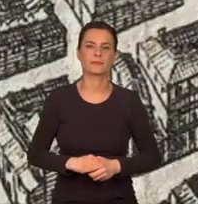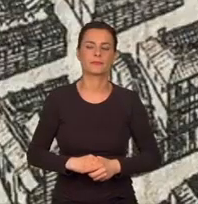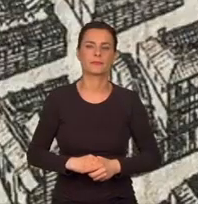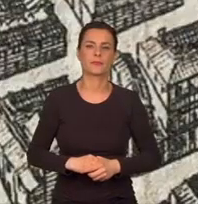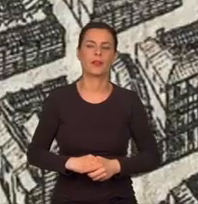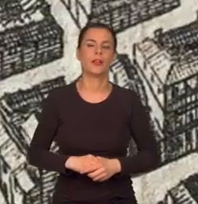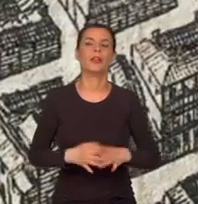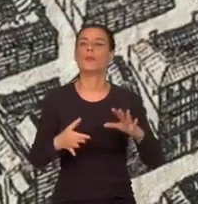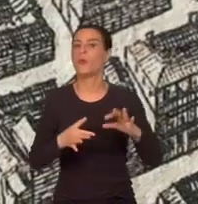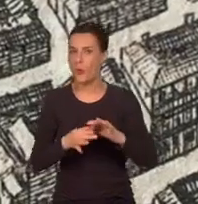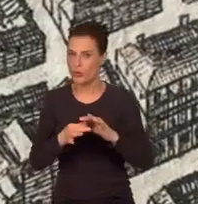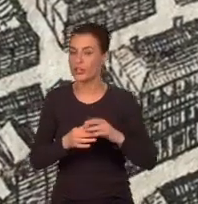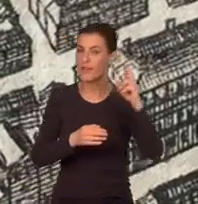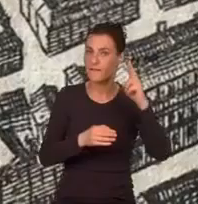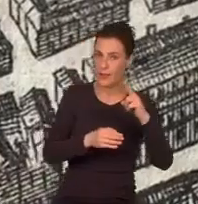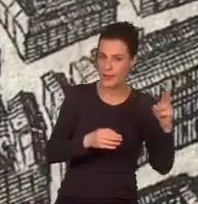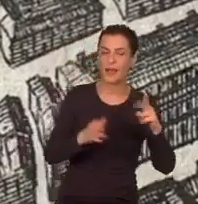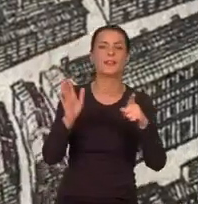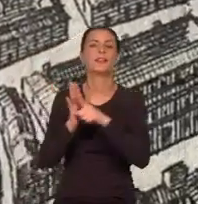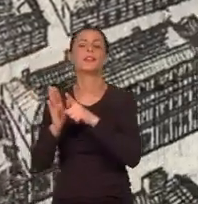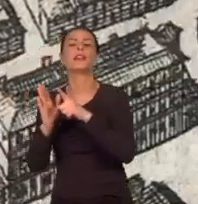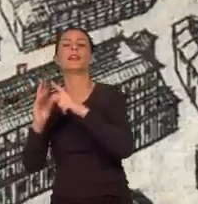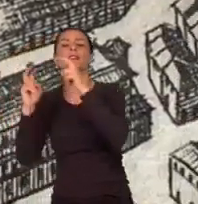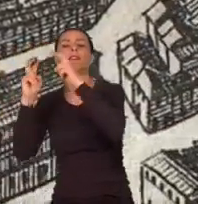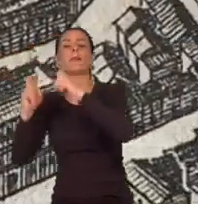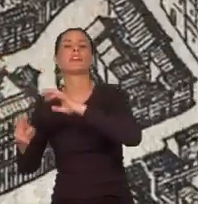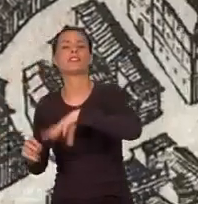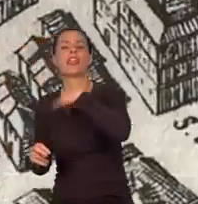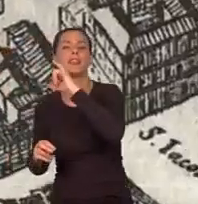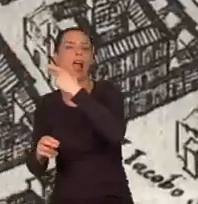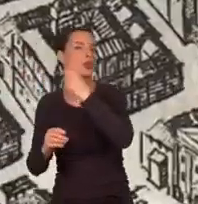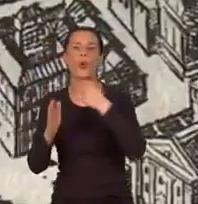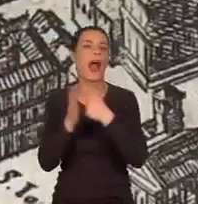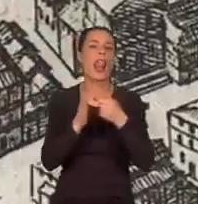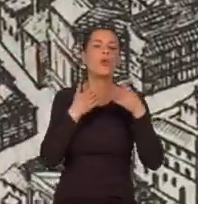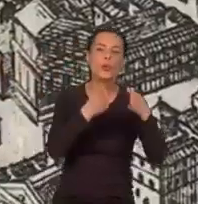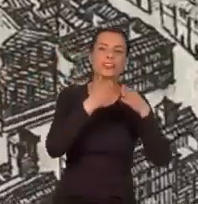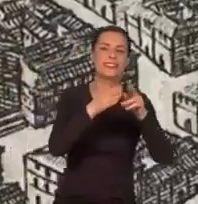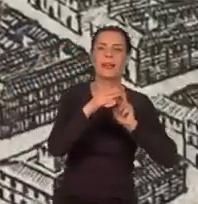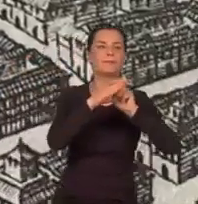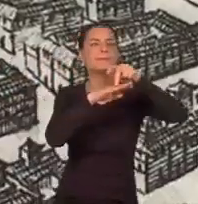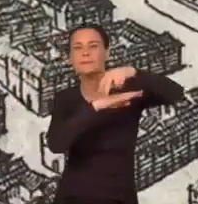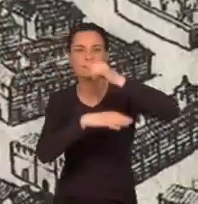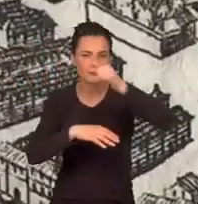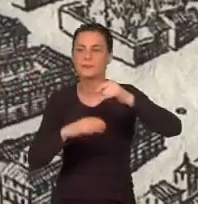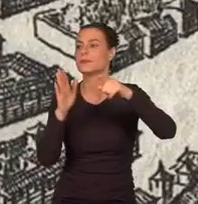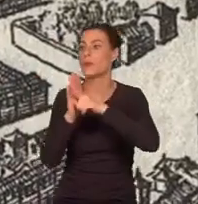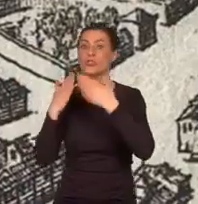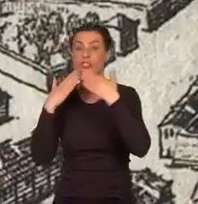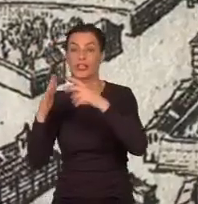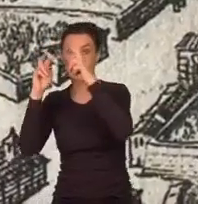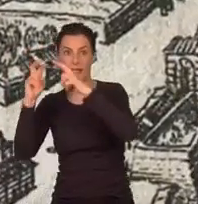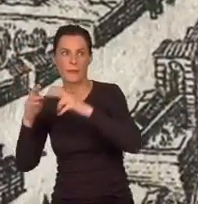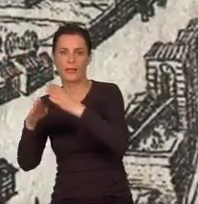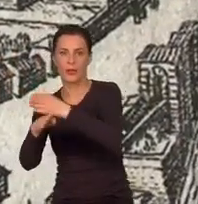Było to połączenie Watykanu z zamkiem Świętego Anioła bez schodzenia na ulicy. Bliskość zamku dawała schronienie,